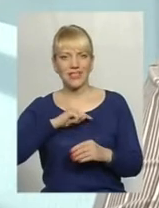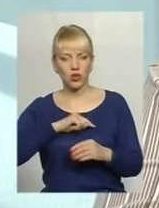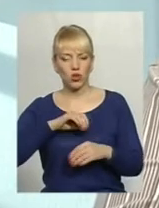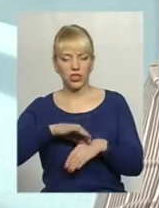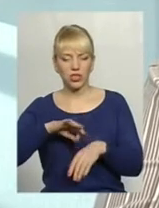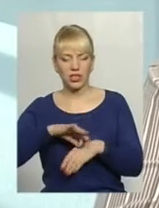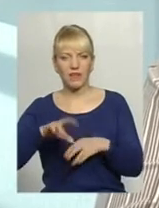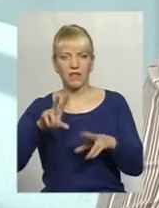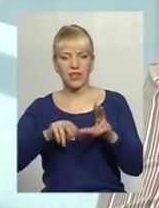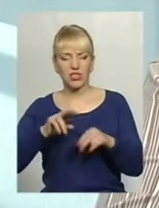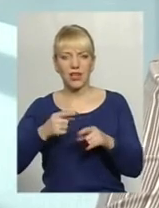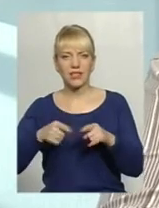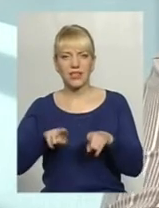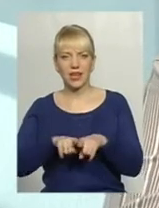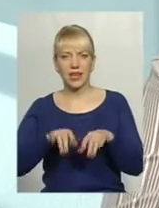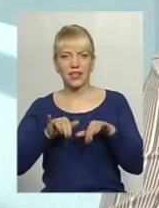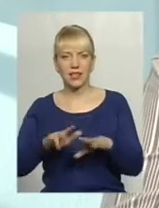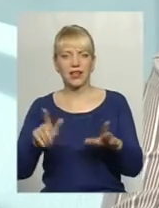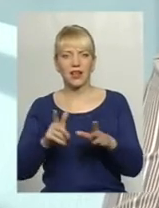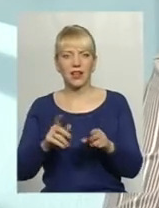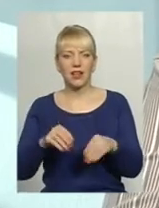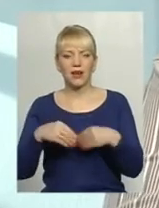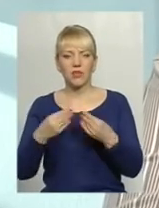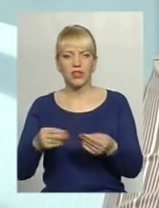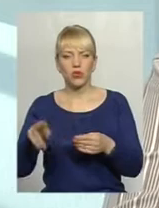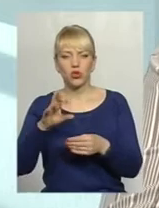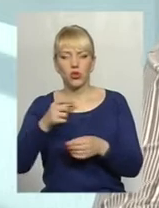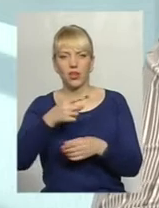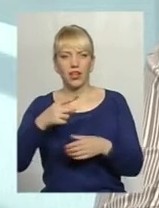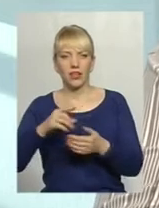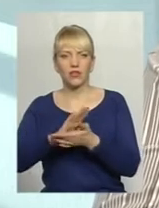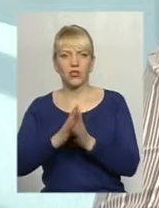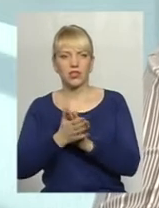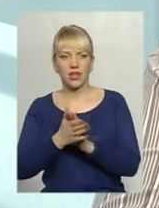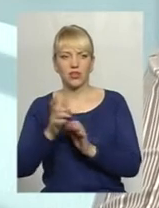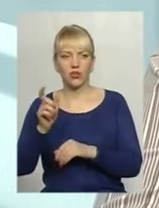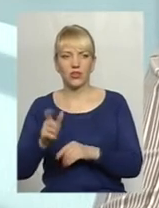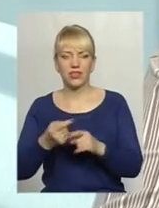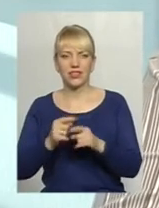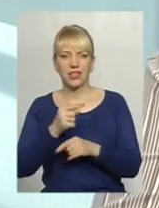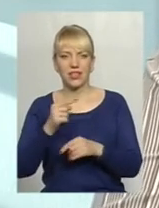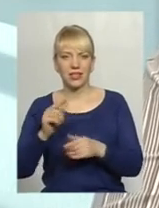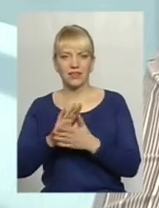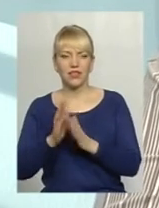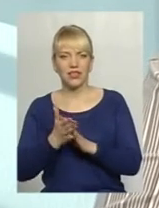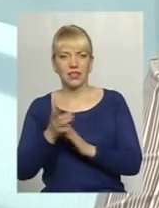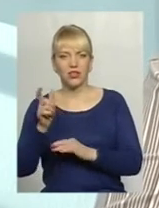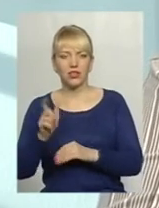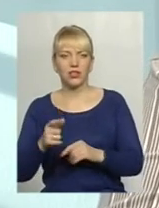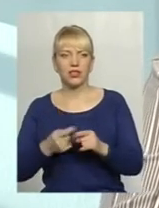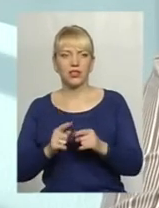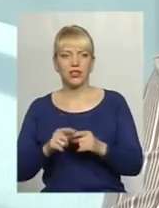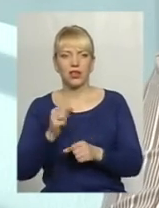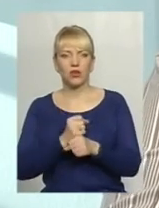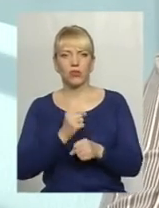та дія, яка приводить до певного негативного стану людини. І оцей негативний стан людини це вже, якби, робота